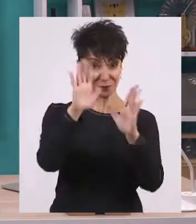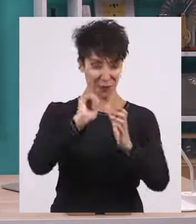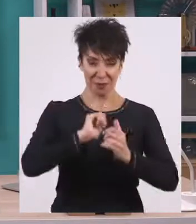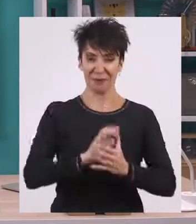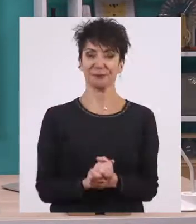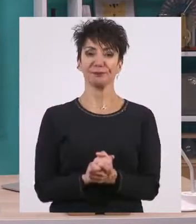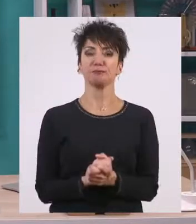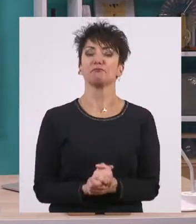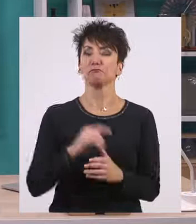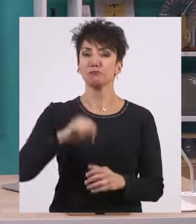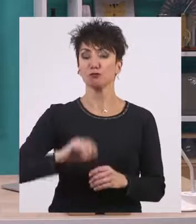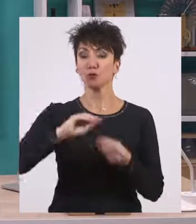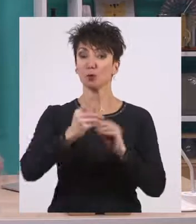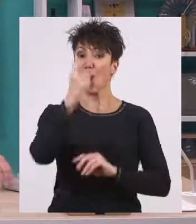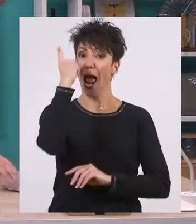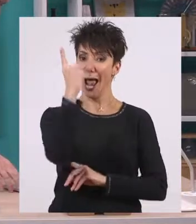Πάμε λοιπόν στην πρώτη.